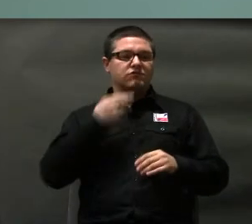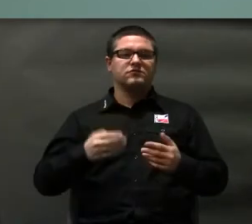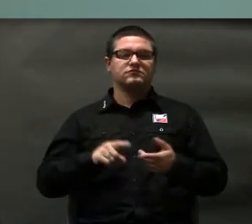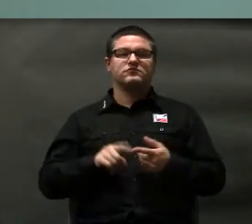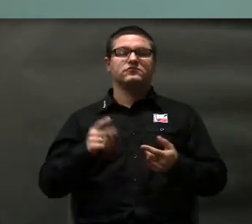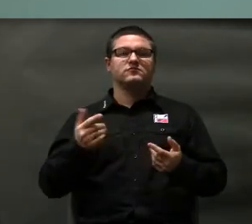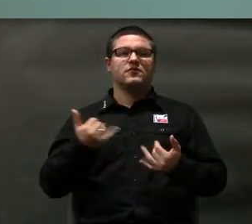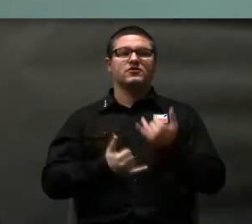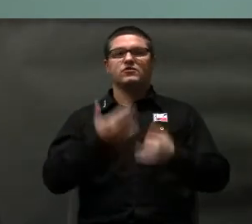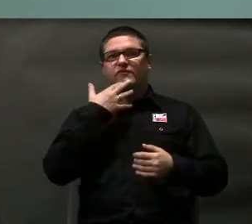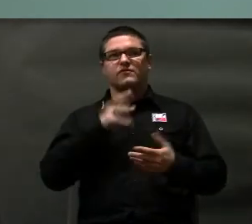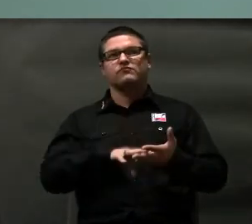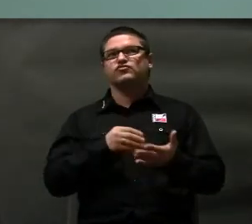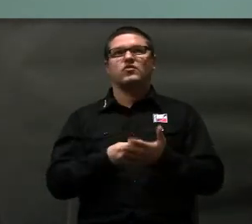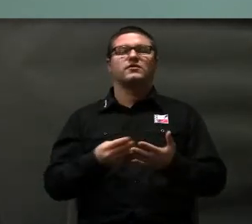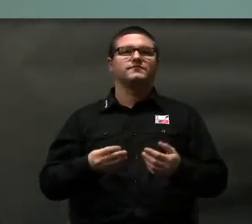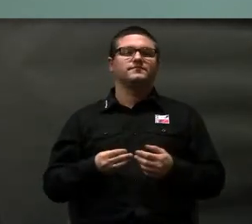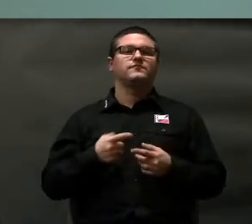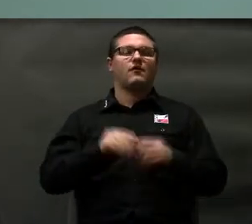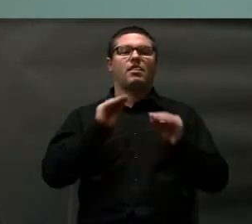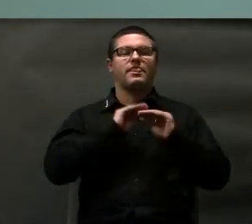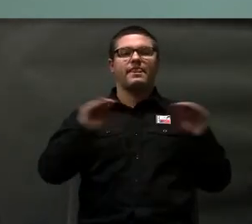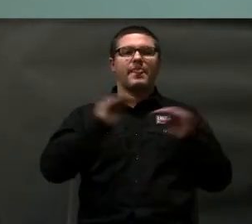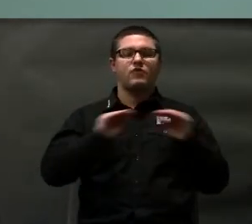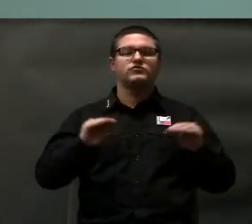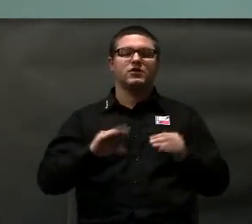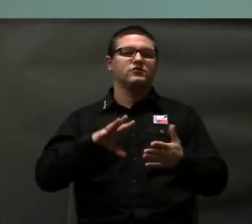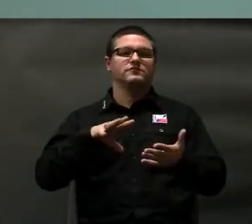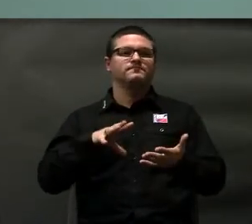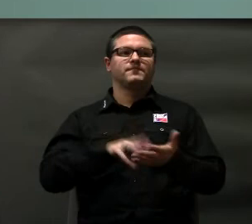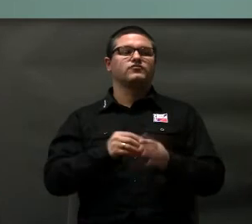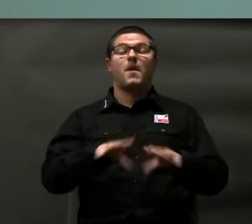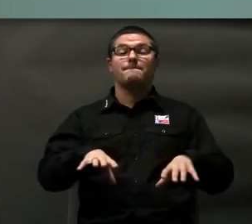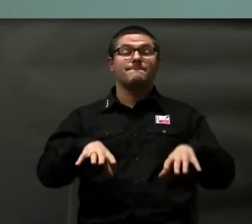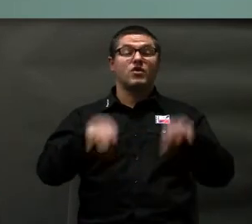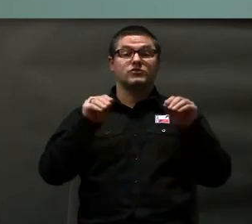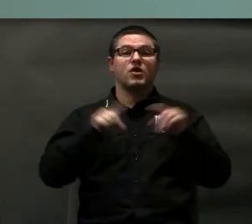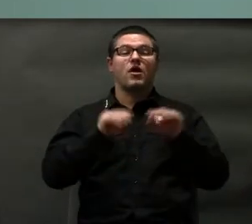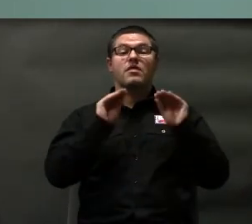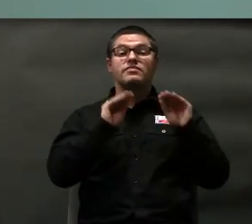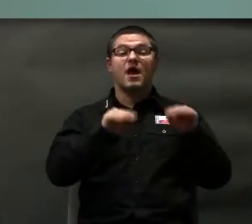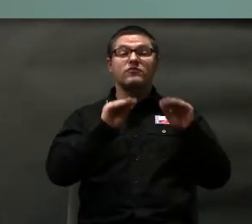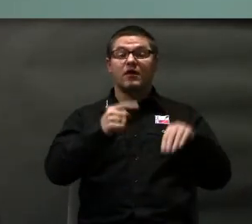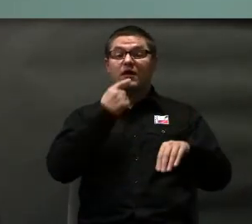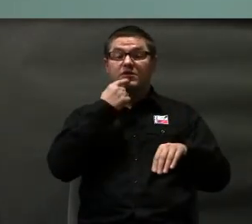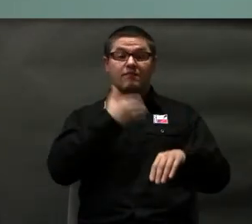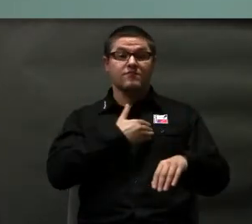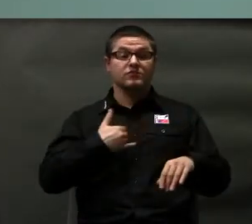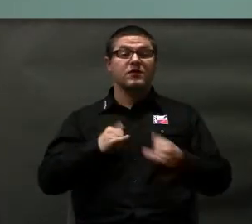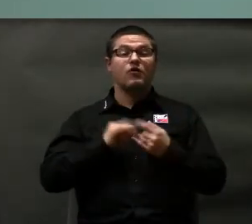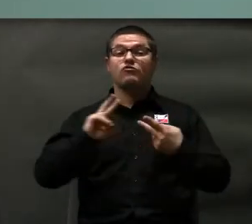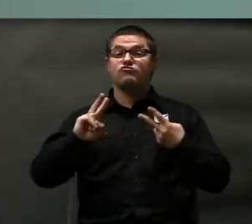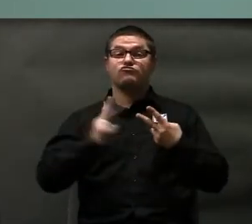Szczególnie, jeżeli mówimy tutaj o tym nauczaniu takim początkowym, o nauce języka polskiego jako